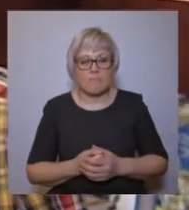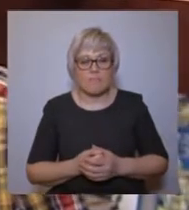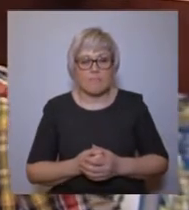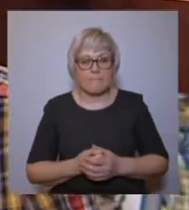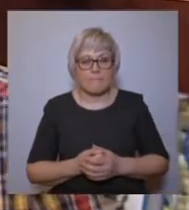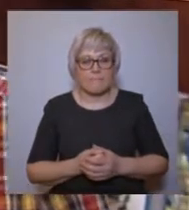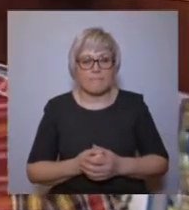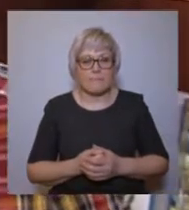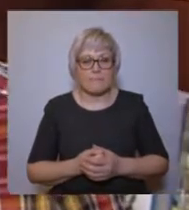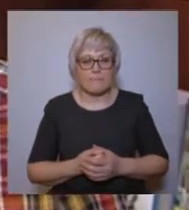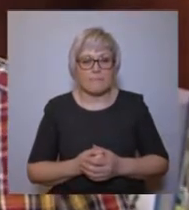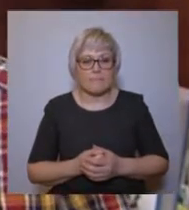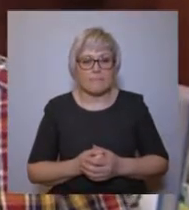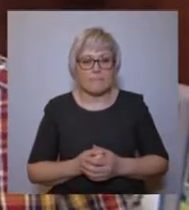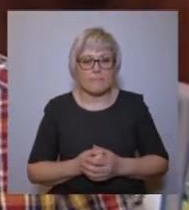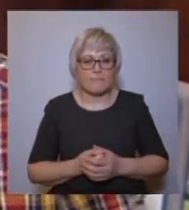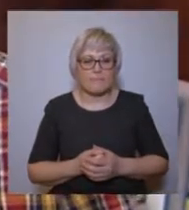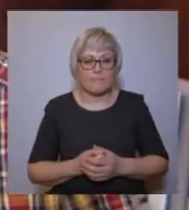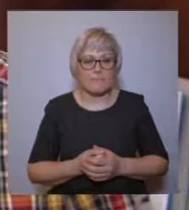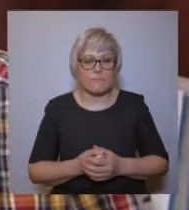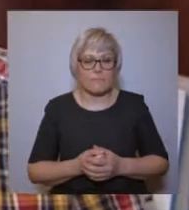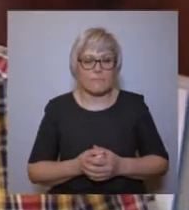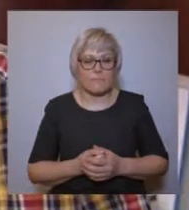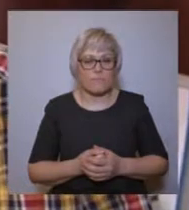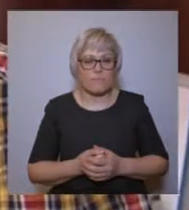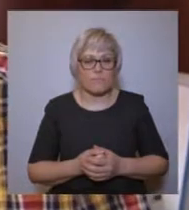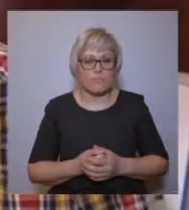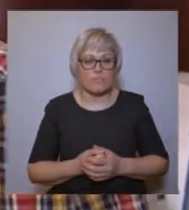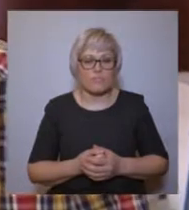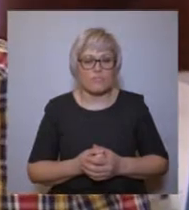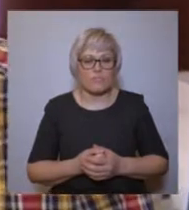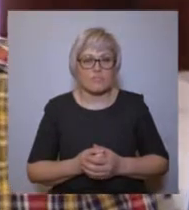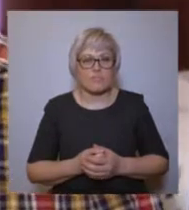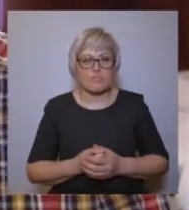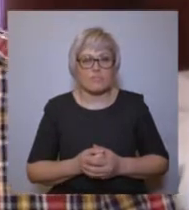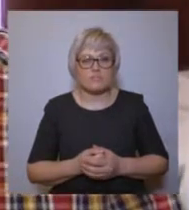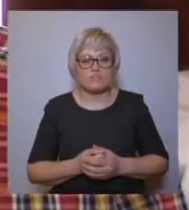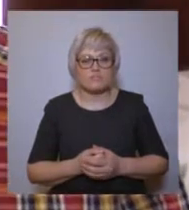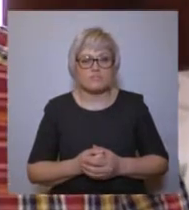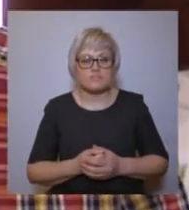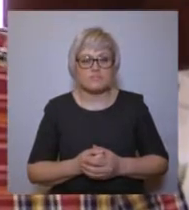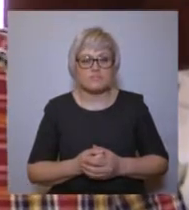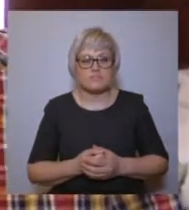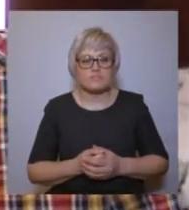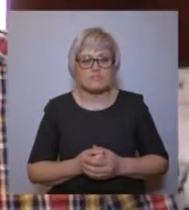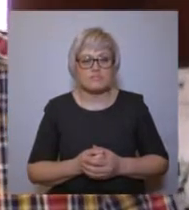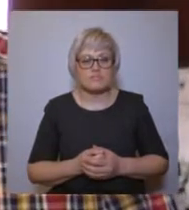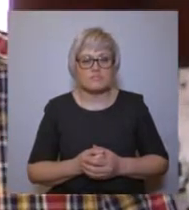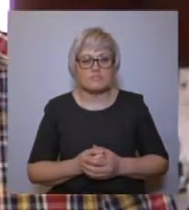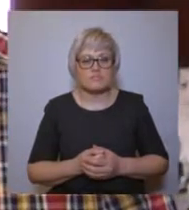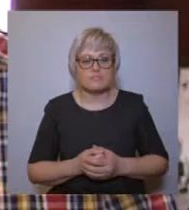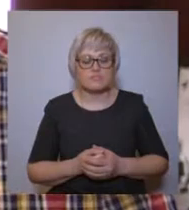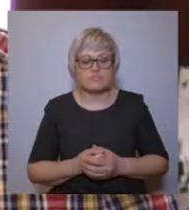находился в Святроицком монастыре, последующий архиерей закрыл и театр, который открыл Филофей Ильичинский,